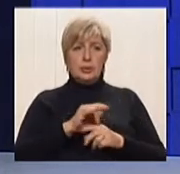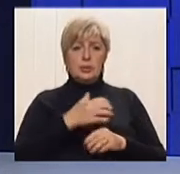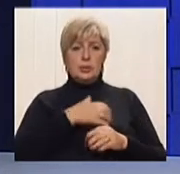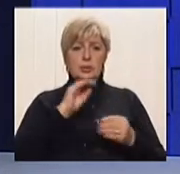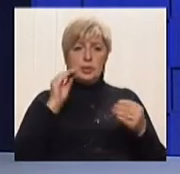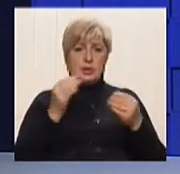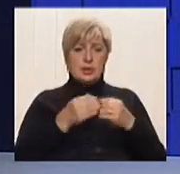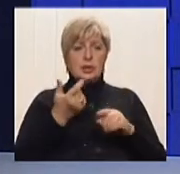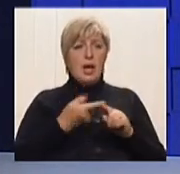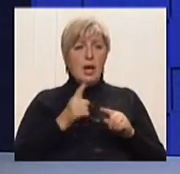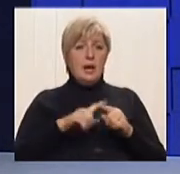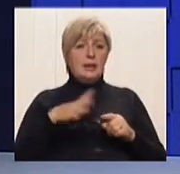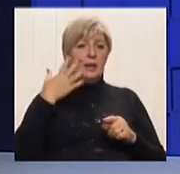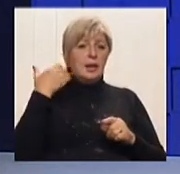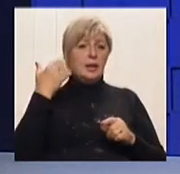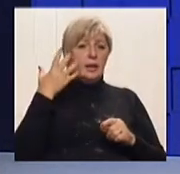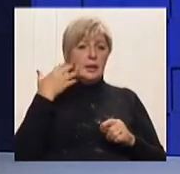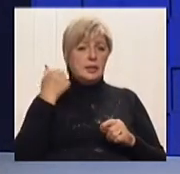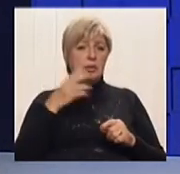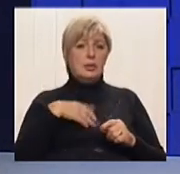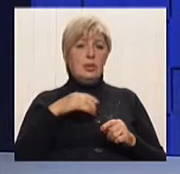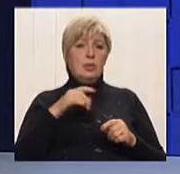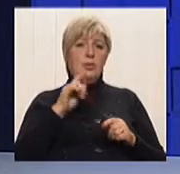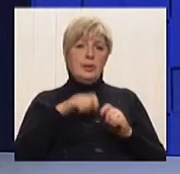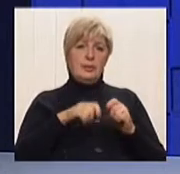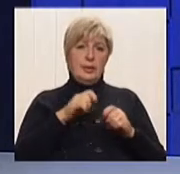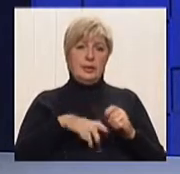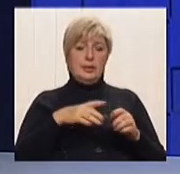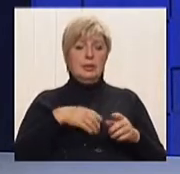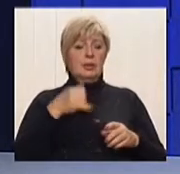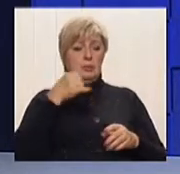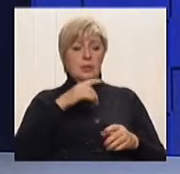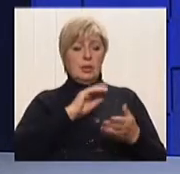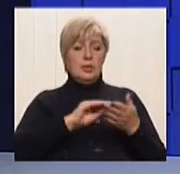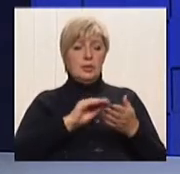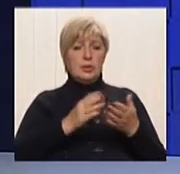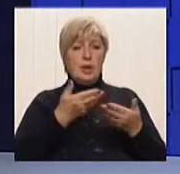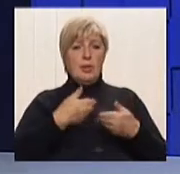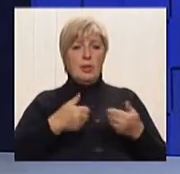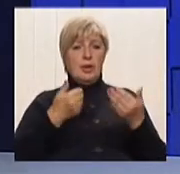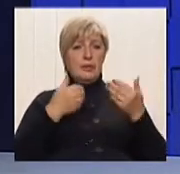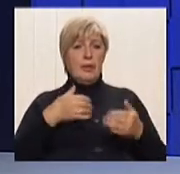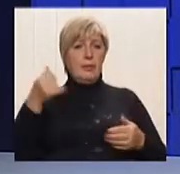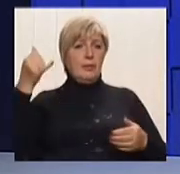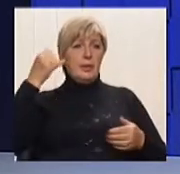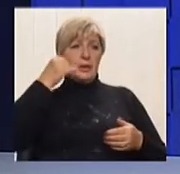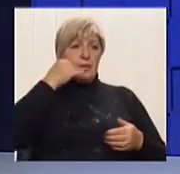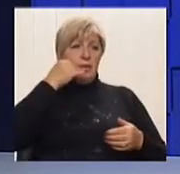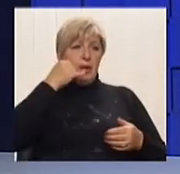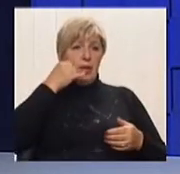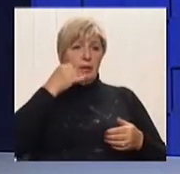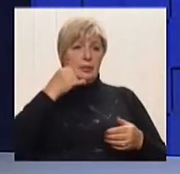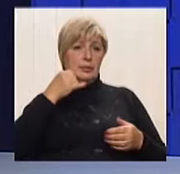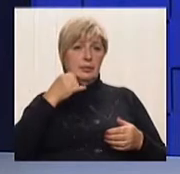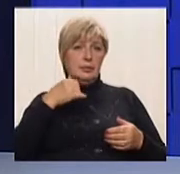проверить. Написано, ми вам перезвонимо. То есть казалось би, хороша услуга, не треба платити гроші. А це говорить о чем? О тому, що даже